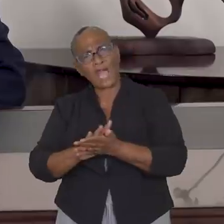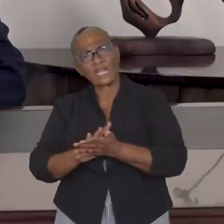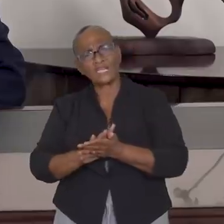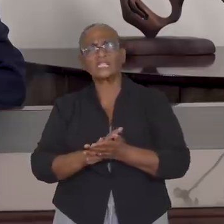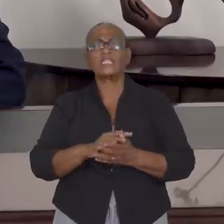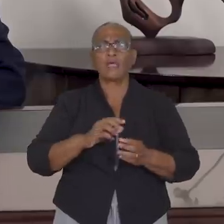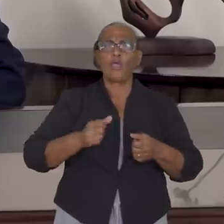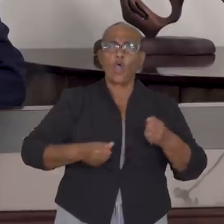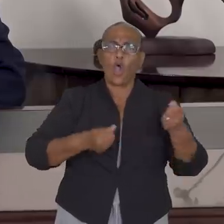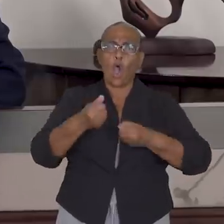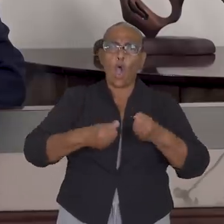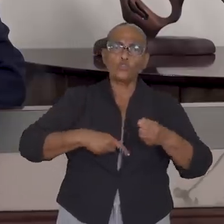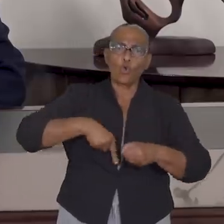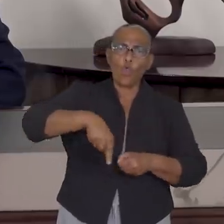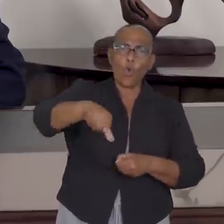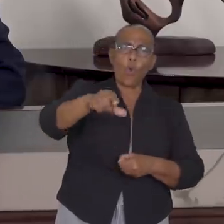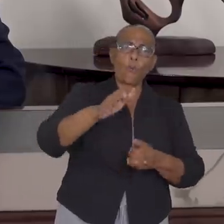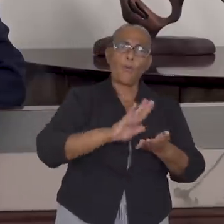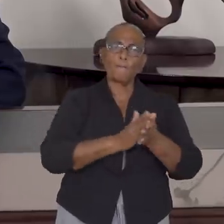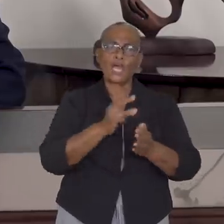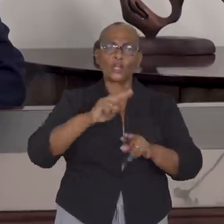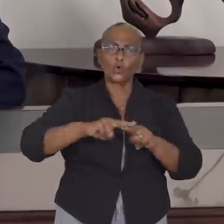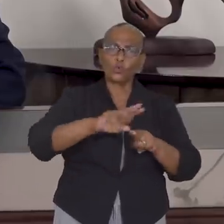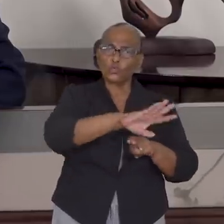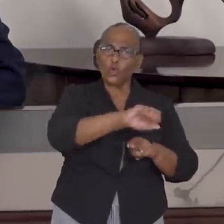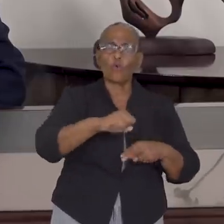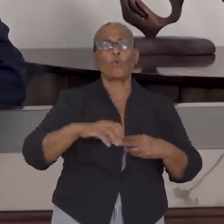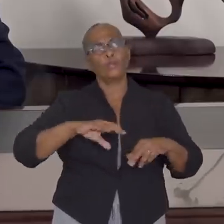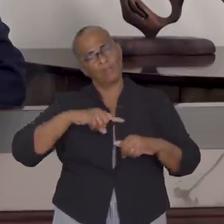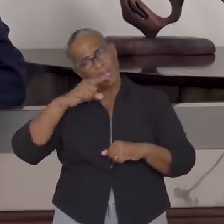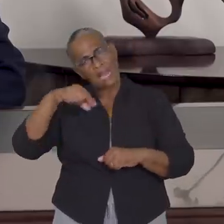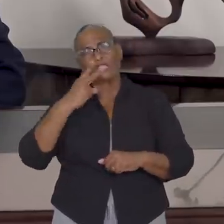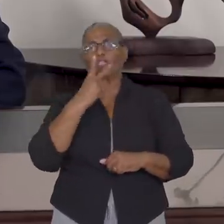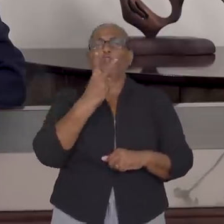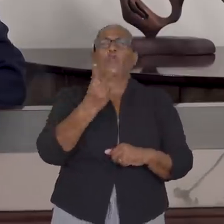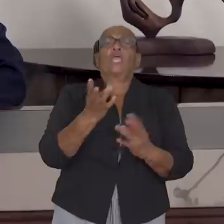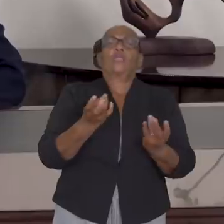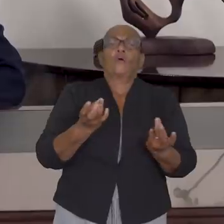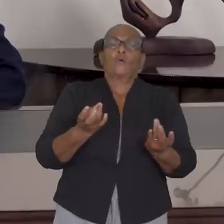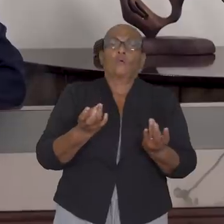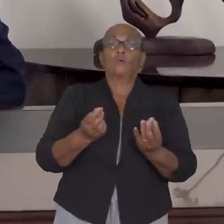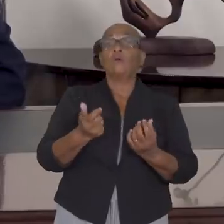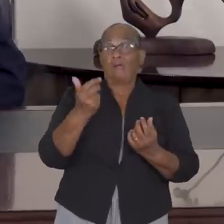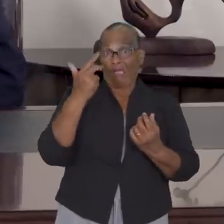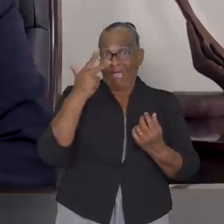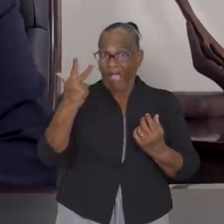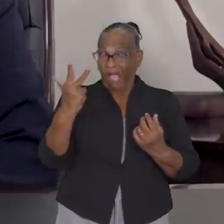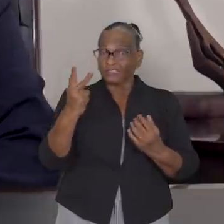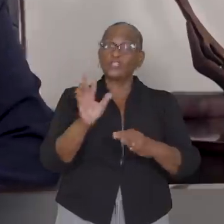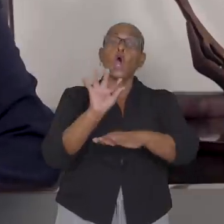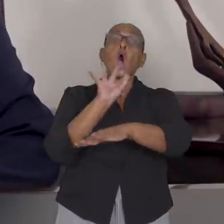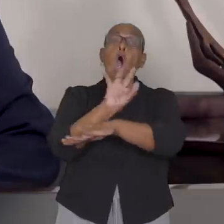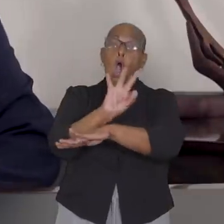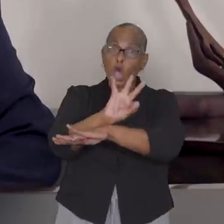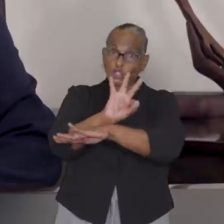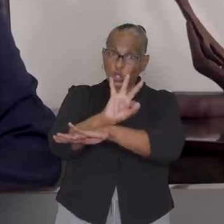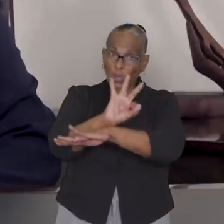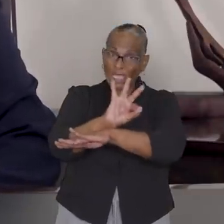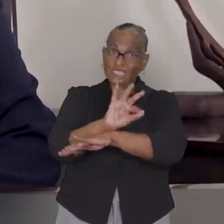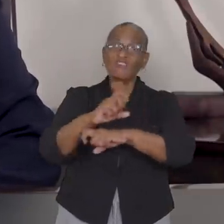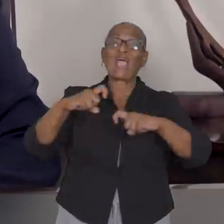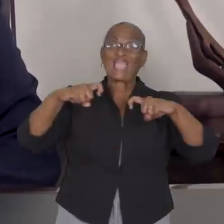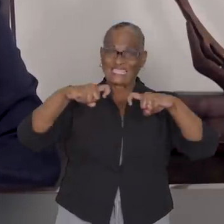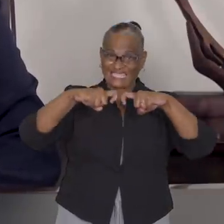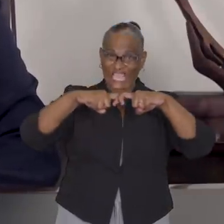alternatieve markten, bijvoorbeeld drive-through markten, wordt bekeken. 8. Het